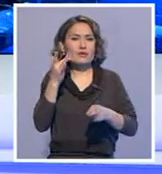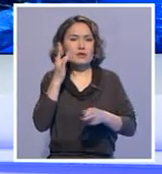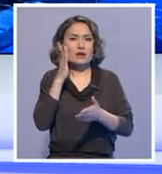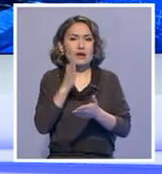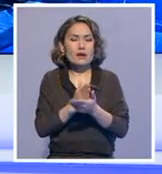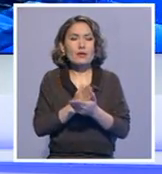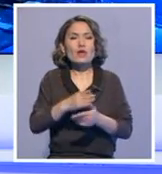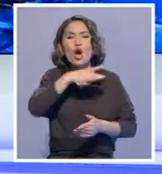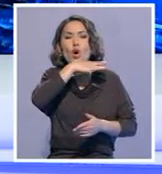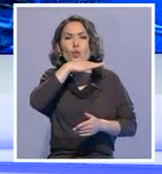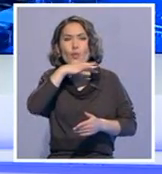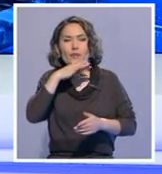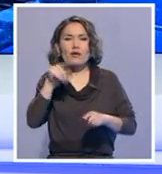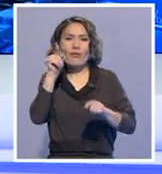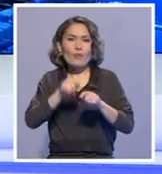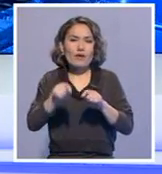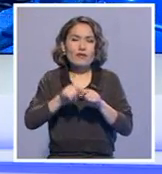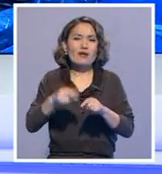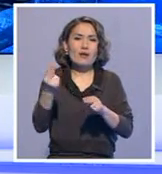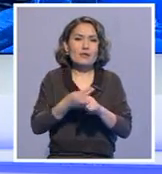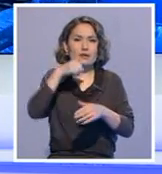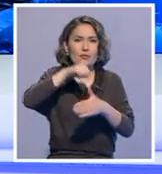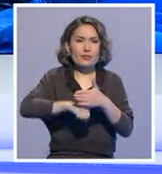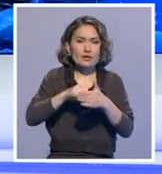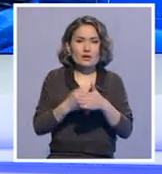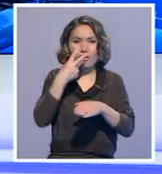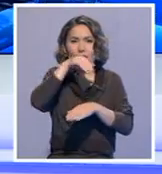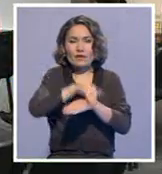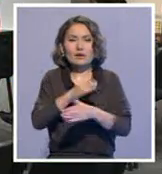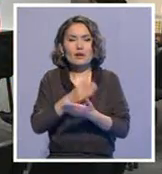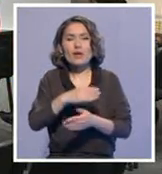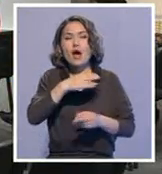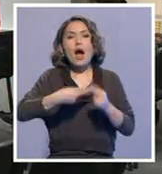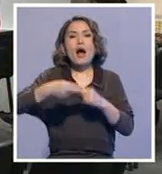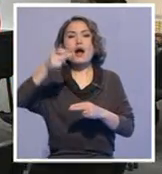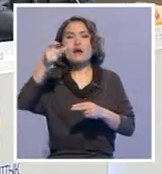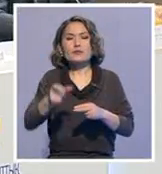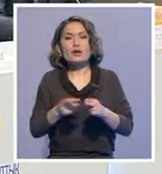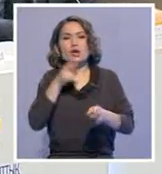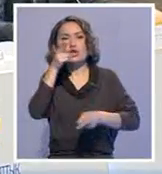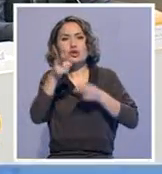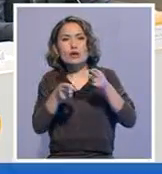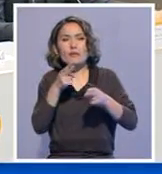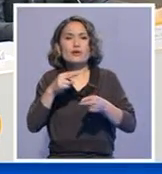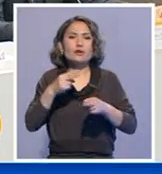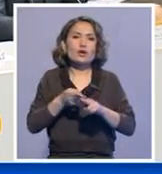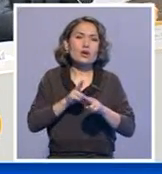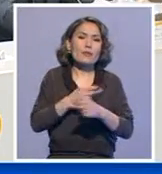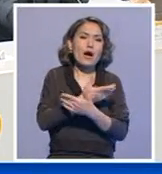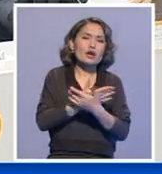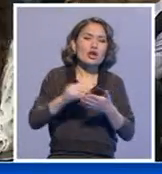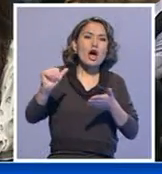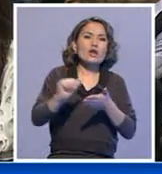орғандар тарапынан көп құқып бұзушылға анықталған. Қасыпкерлерден түскен арышағымдардың көбі сәуілет жоспарлау тапсырмасын алу, таварларды